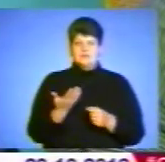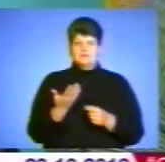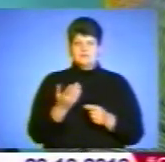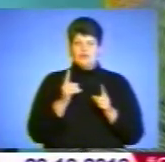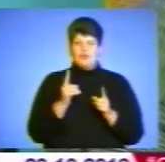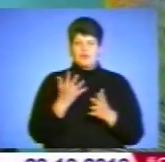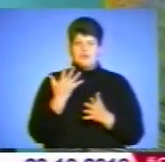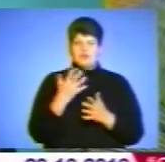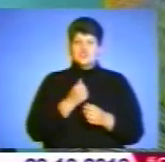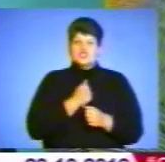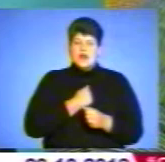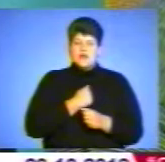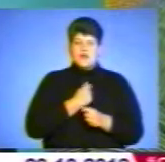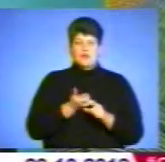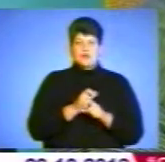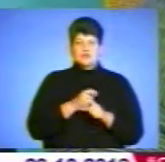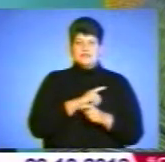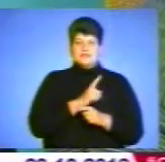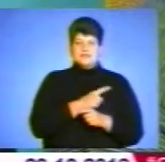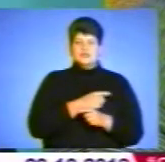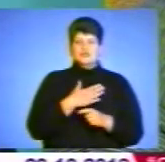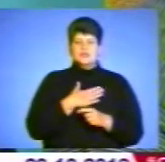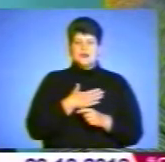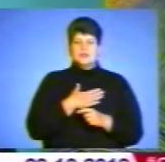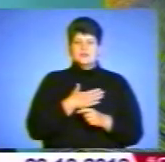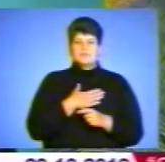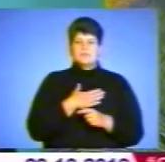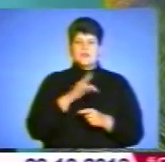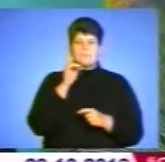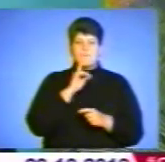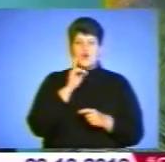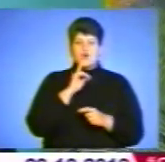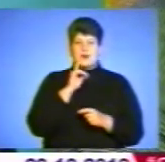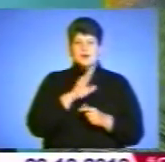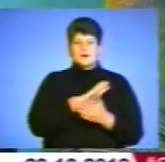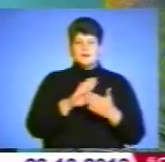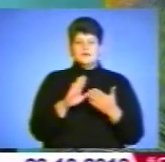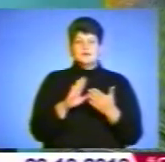жалею дуже сильно, що наші дві мамі плакали не за щастя.